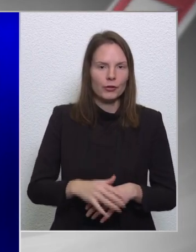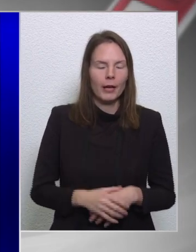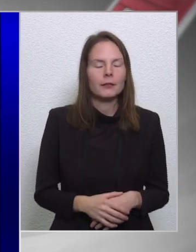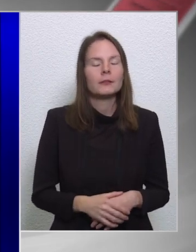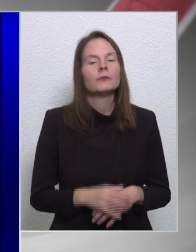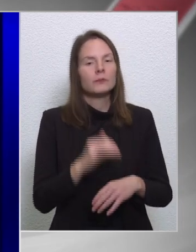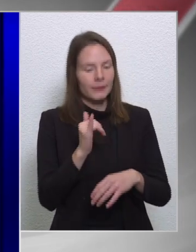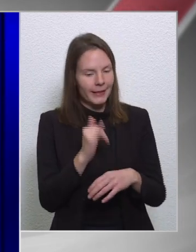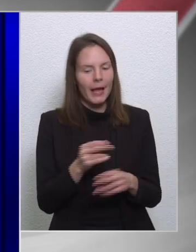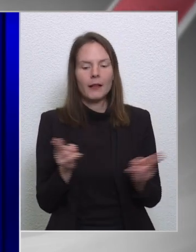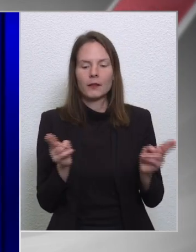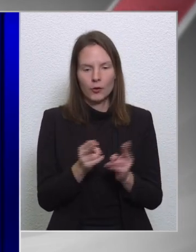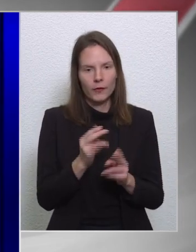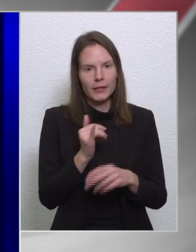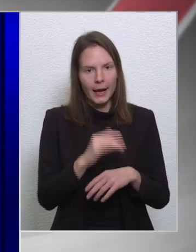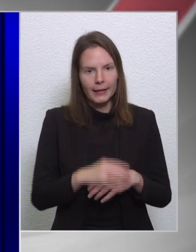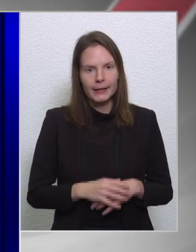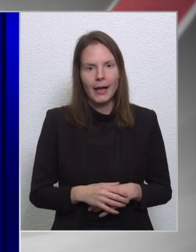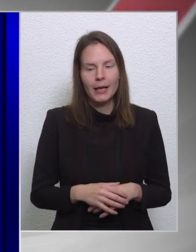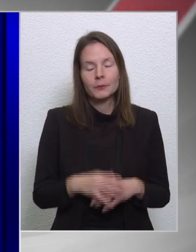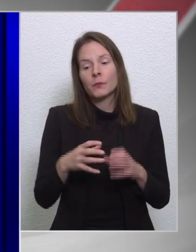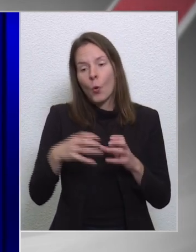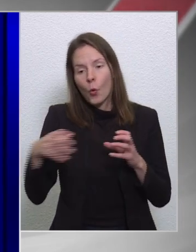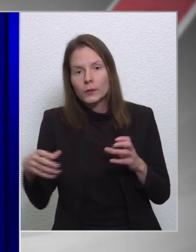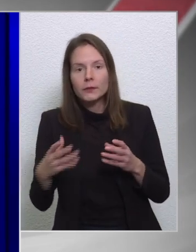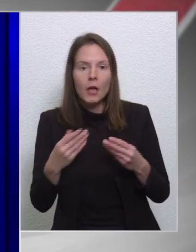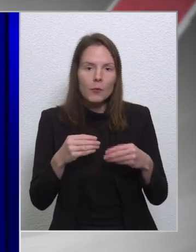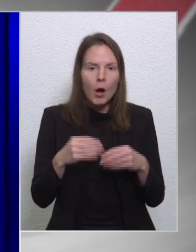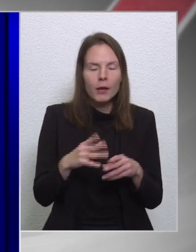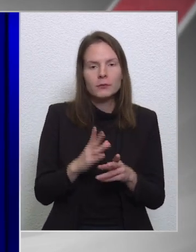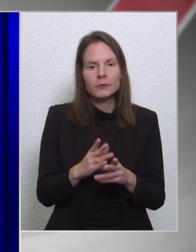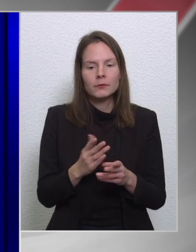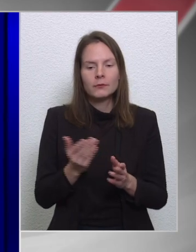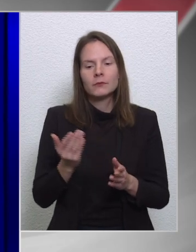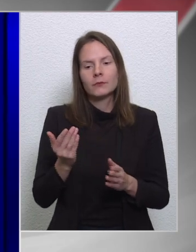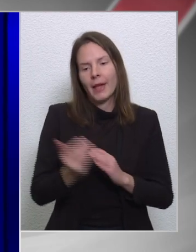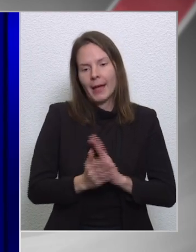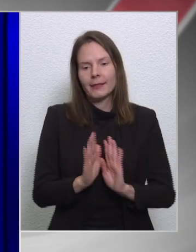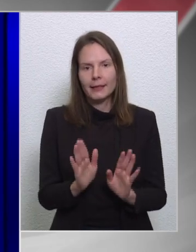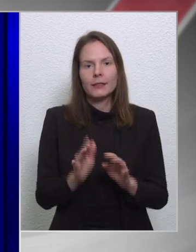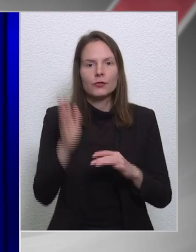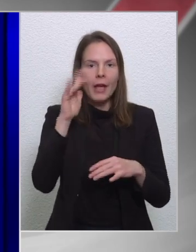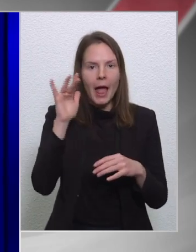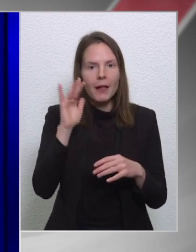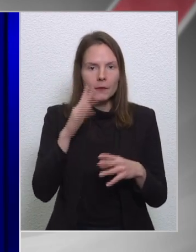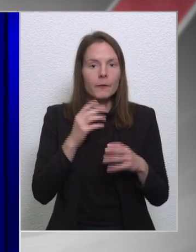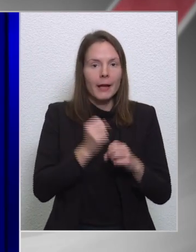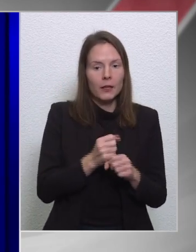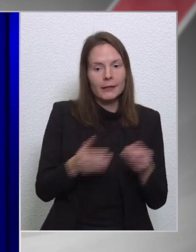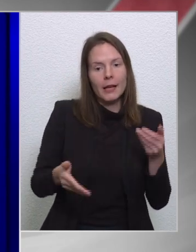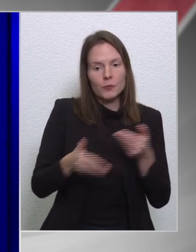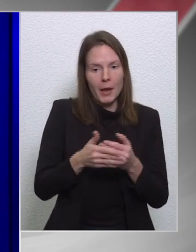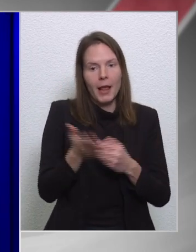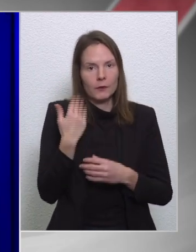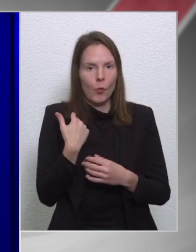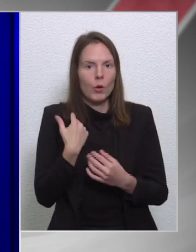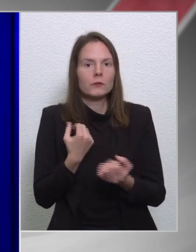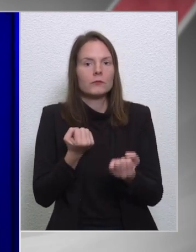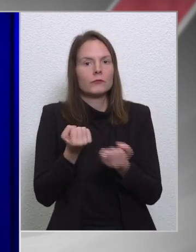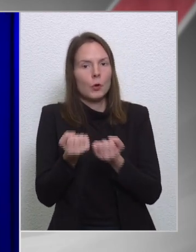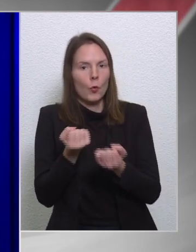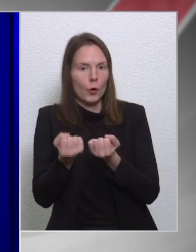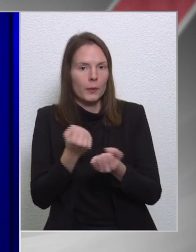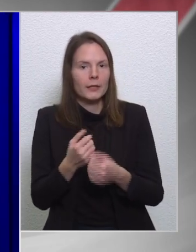Igen, röviden igen. Hosszabban eddig is az elveink fenntartása mellett kötöttünk kompromisszumot, hiszen